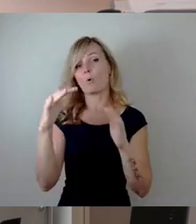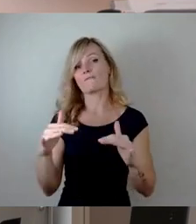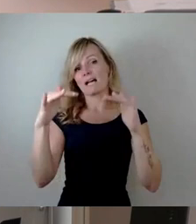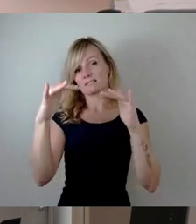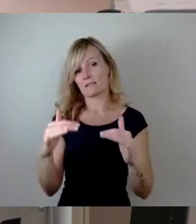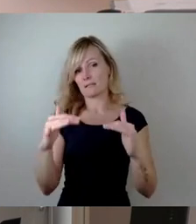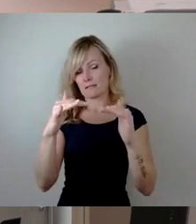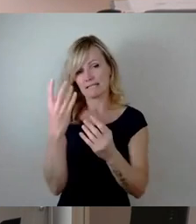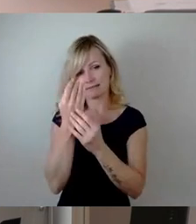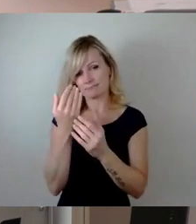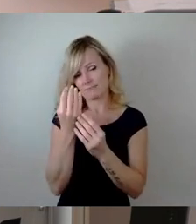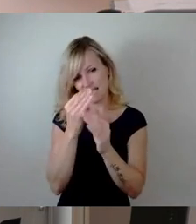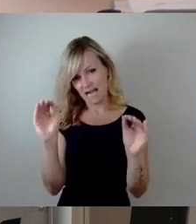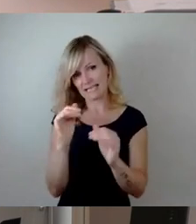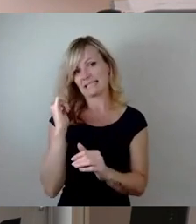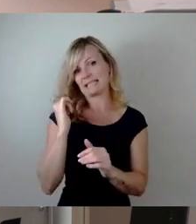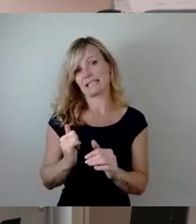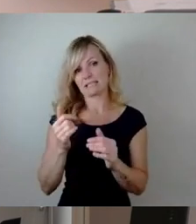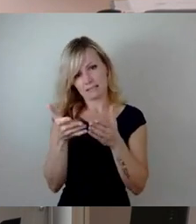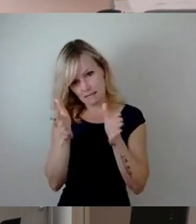noch keine Prognose.